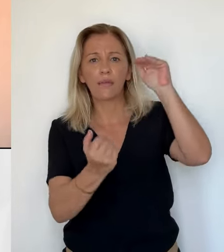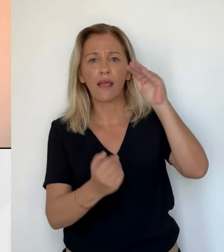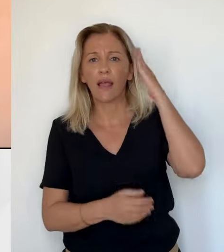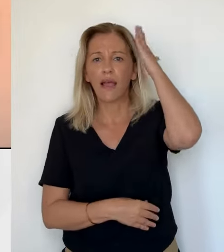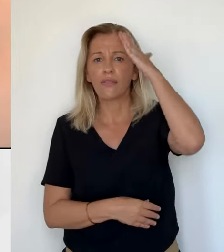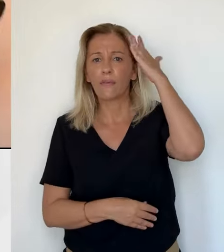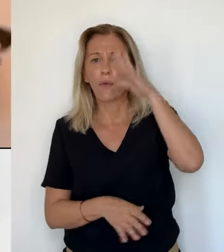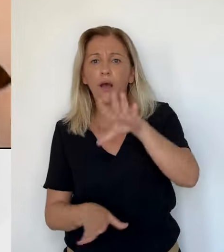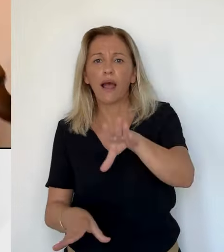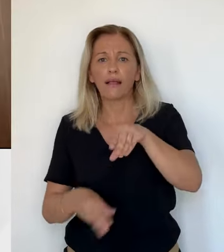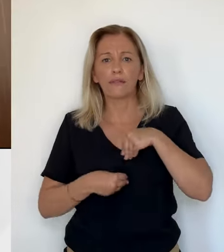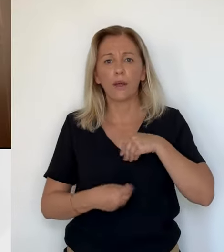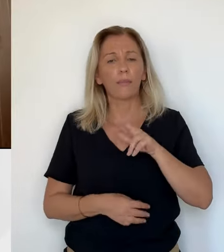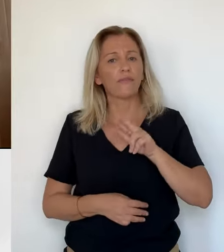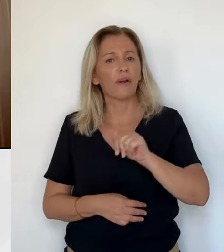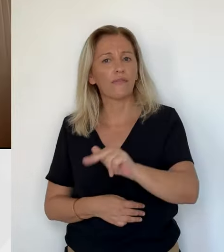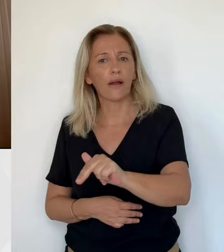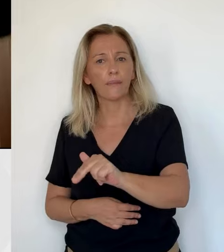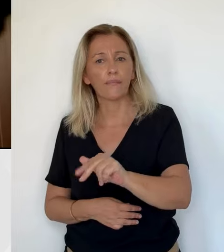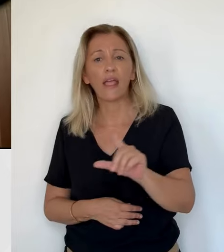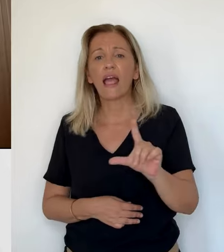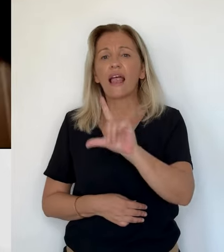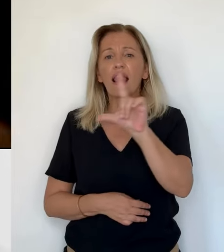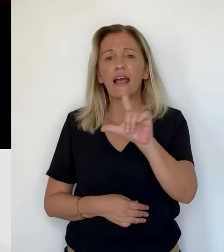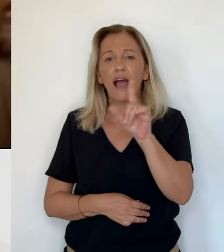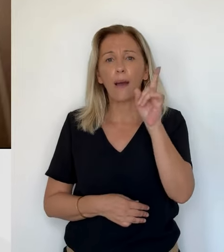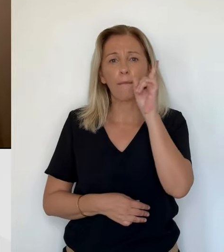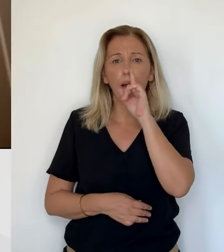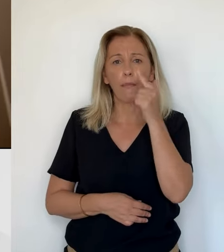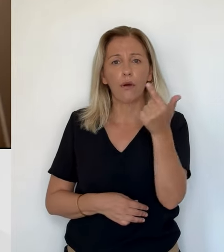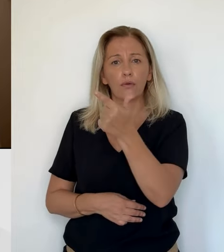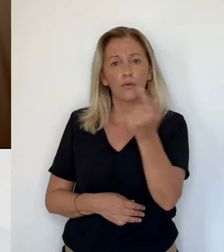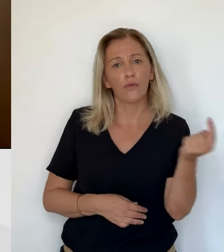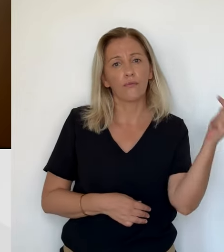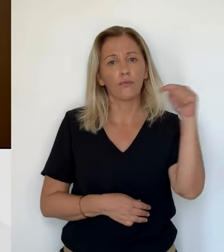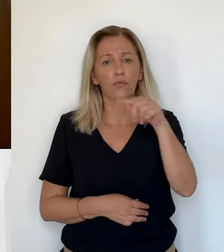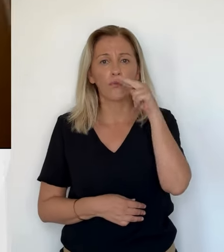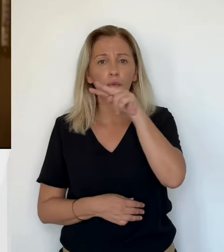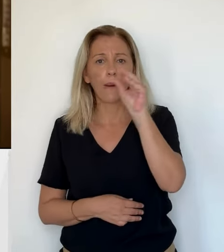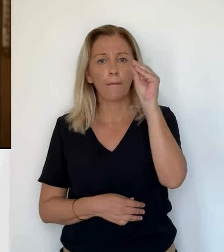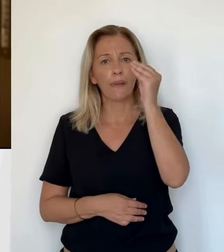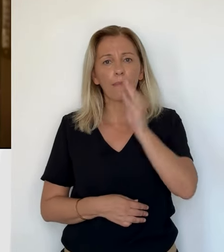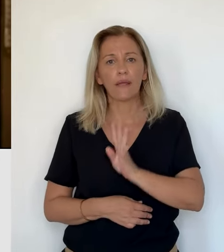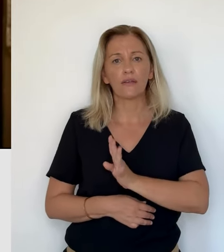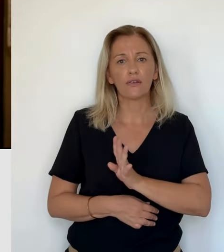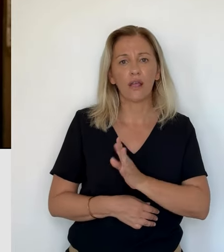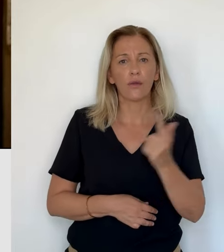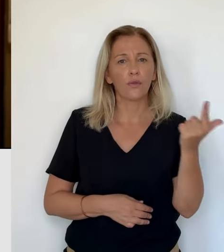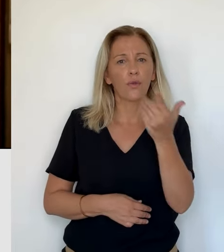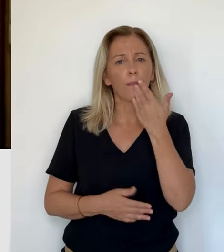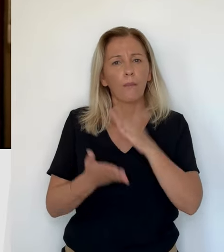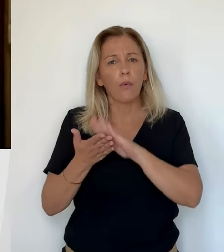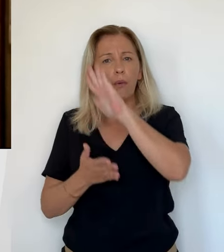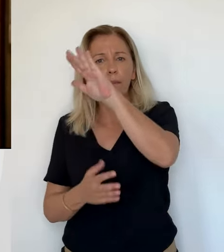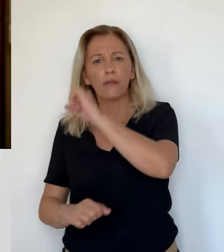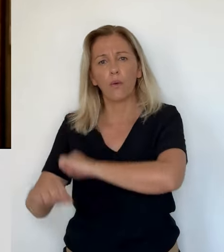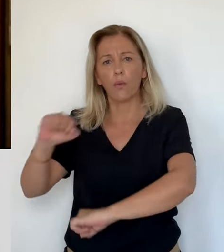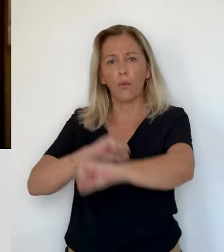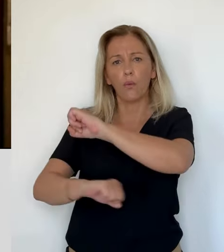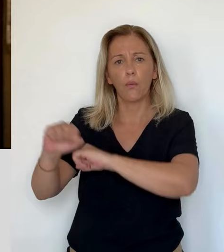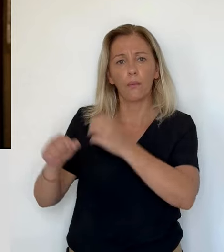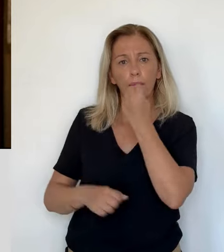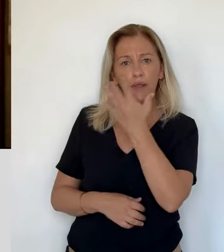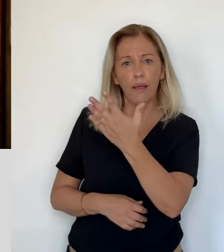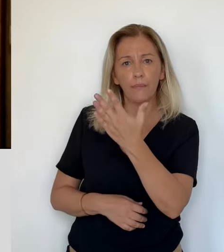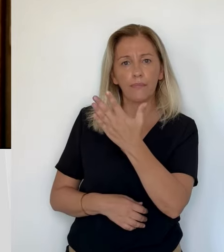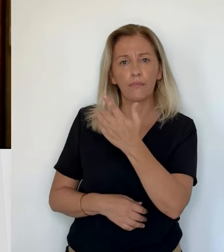Pour moi, ça va être mon petit bébé à moi. Vraiment, ça va être mon deuxième mois. Parce que je vais tout le temps être avec lui, prendre soin et